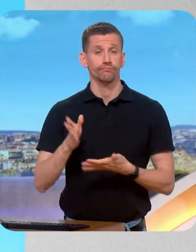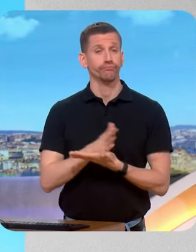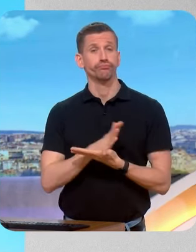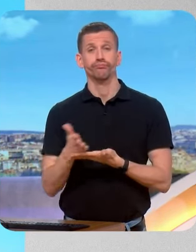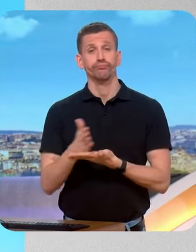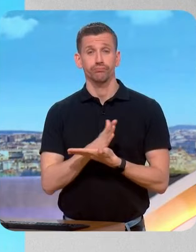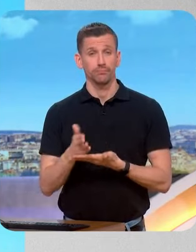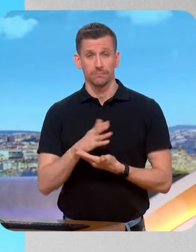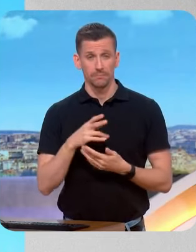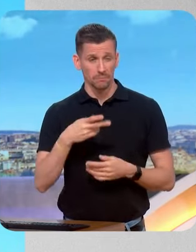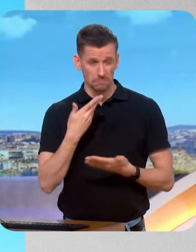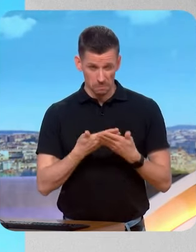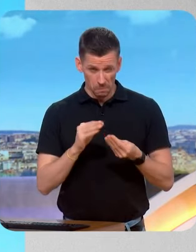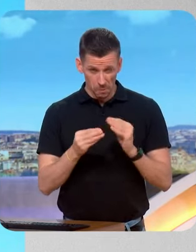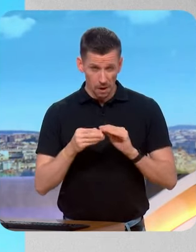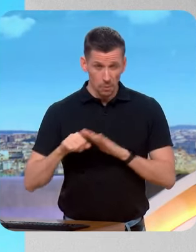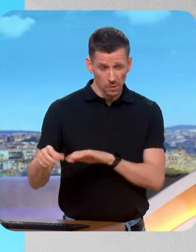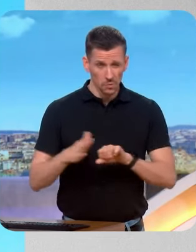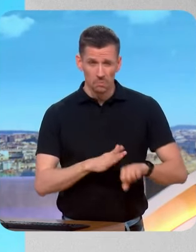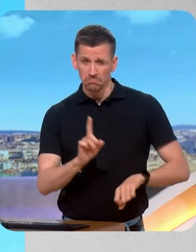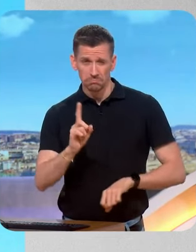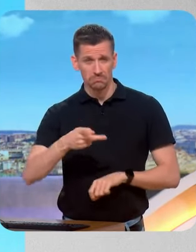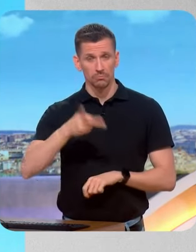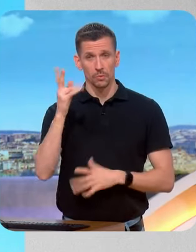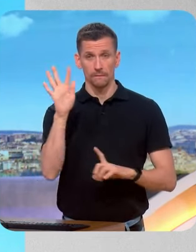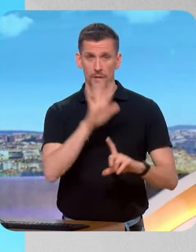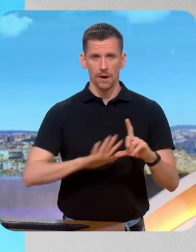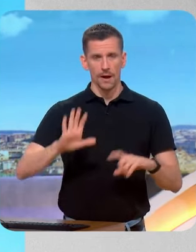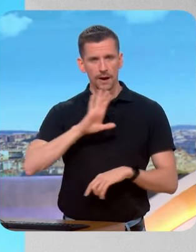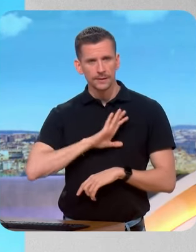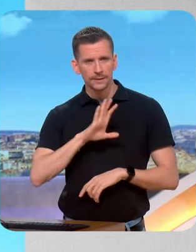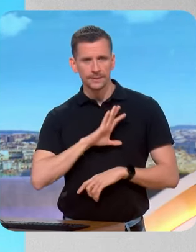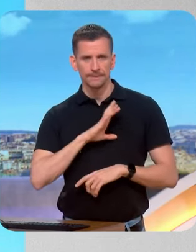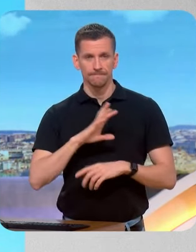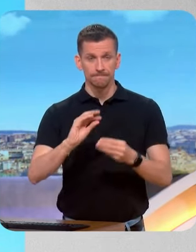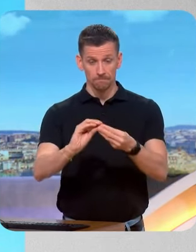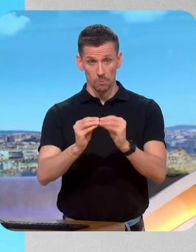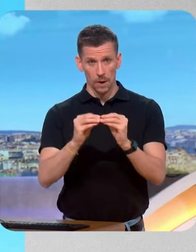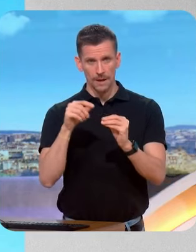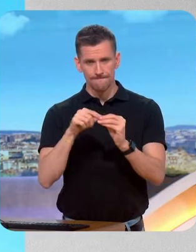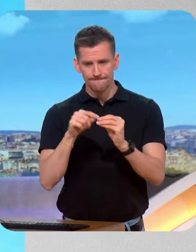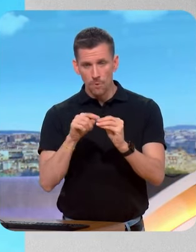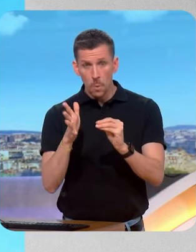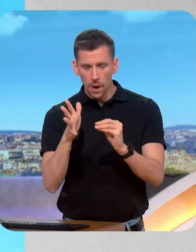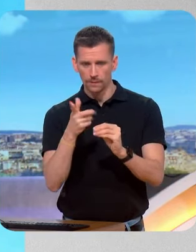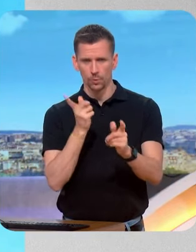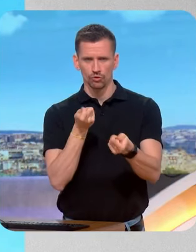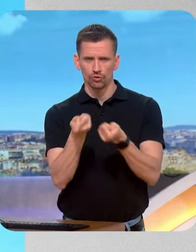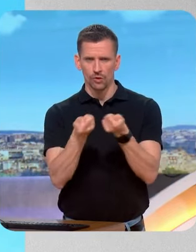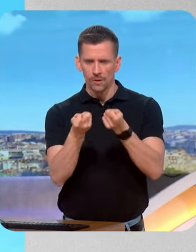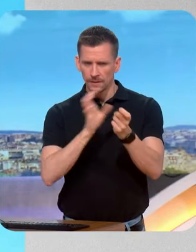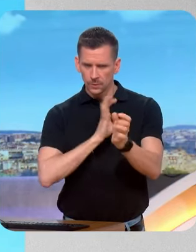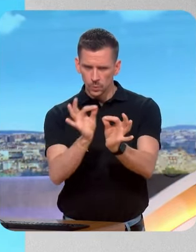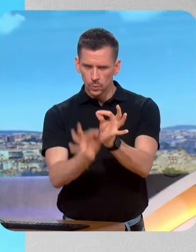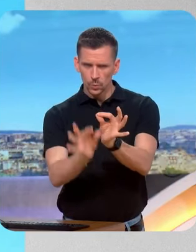Au fond, cet esprit de dépassement où on s'efforce de prendre les problèmes les uns après les autres et de les régler de fond en comble